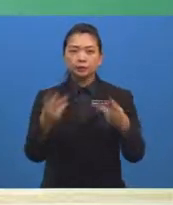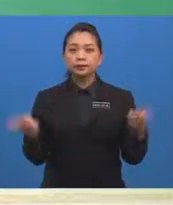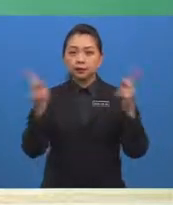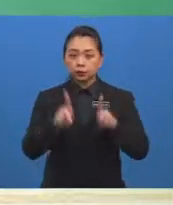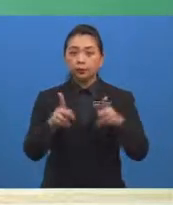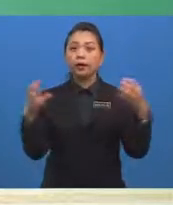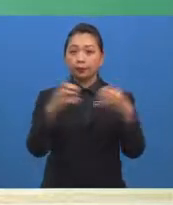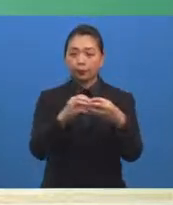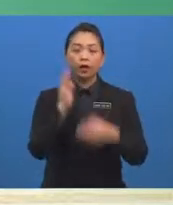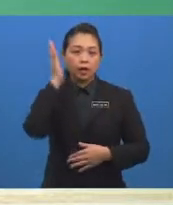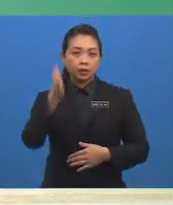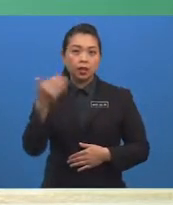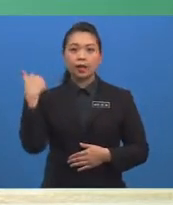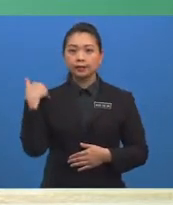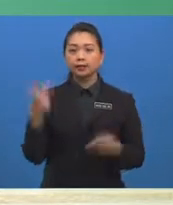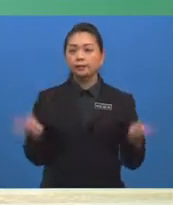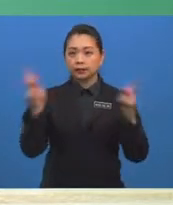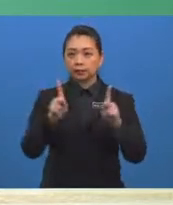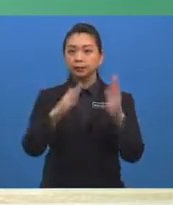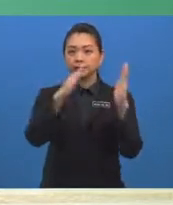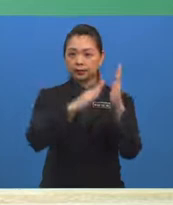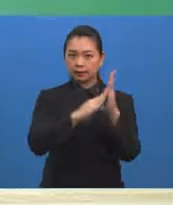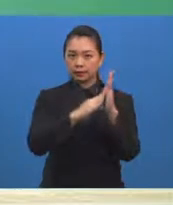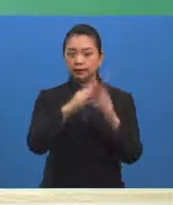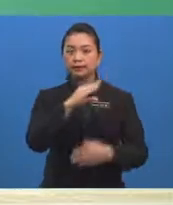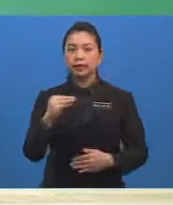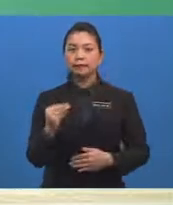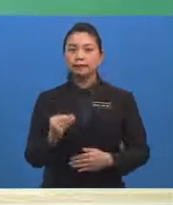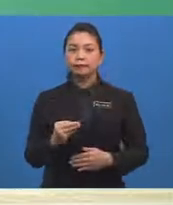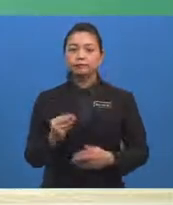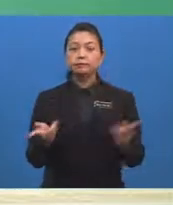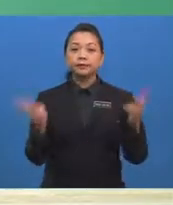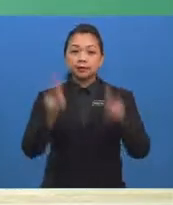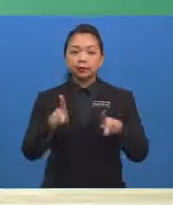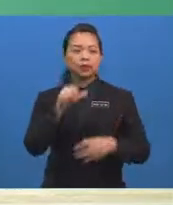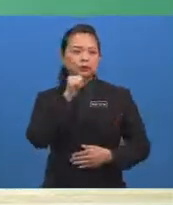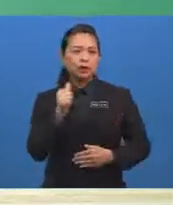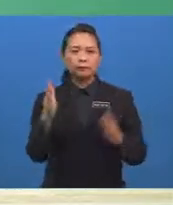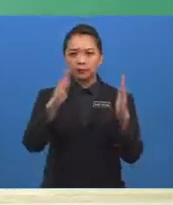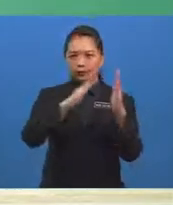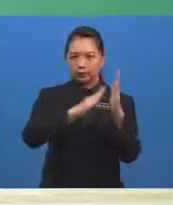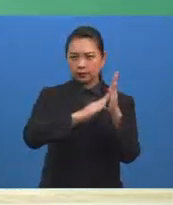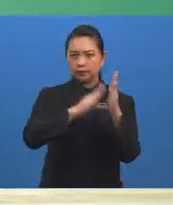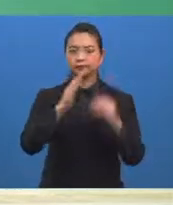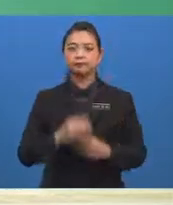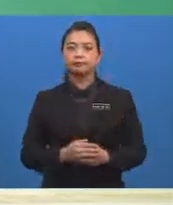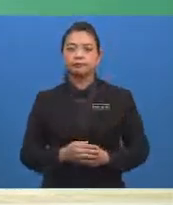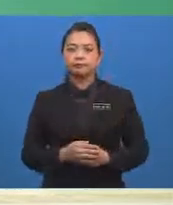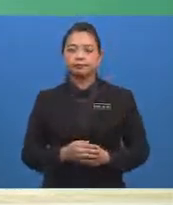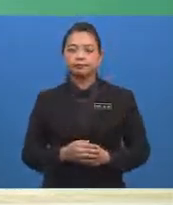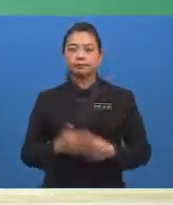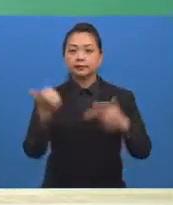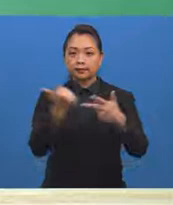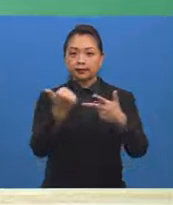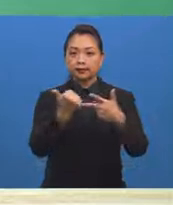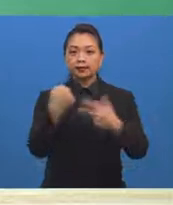terdapat peristiwa bersandar dan peristiwa yang tak bersandar. Ketiga, kita